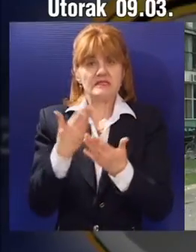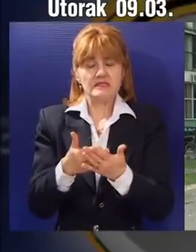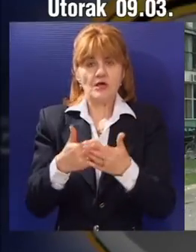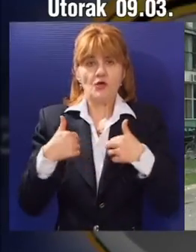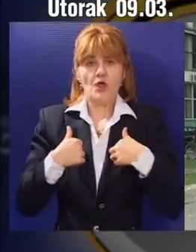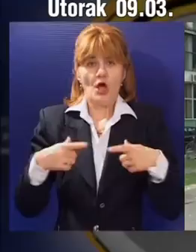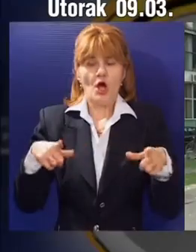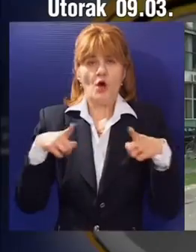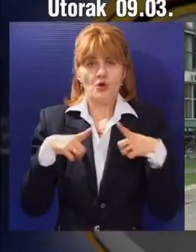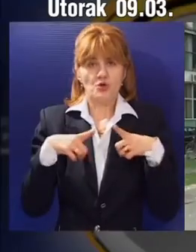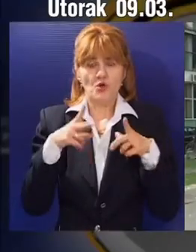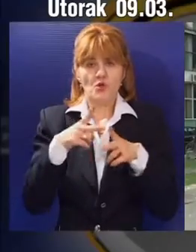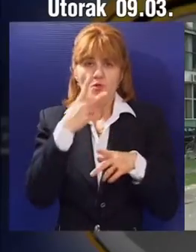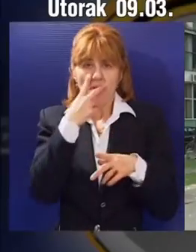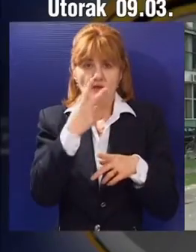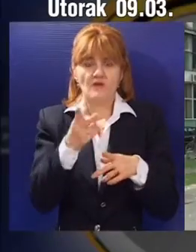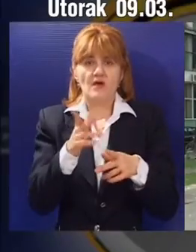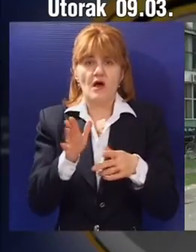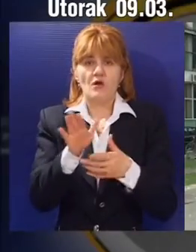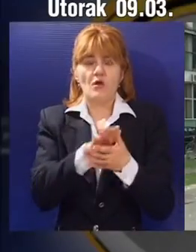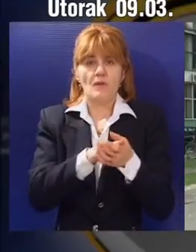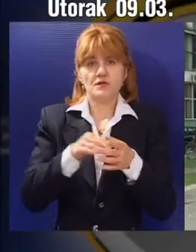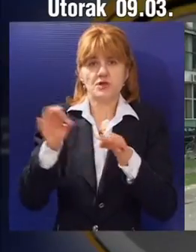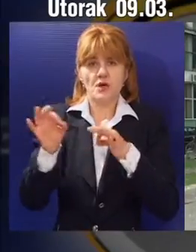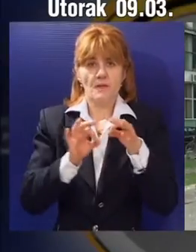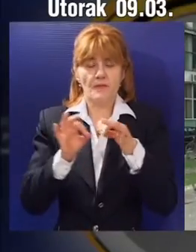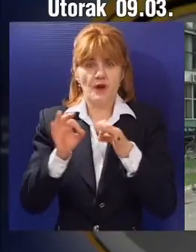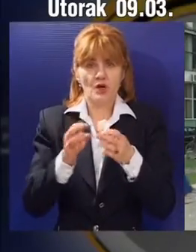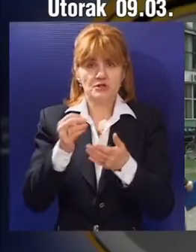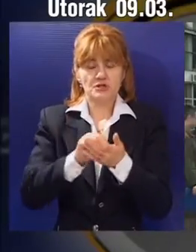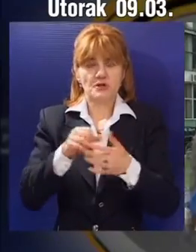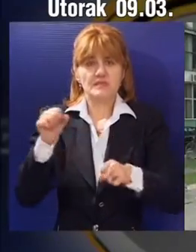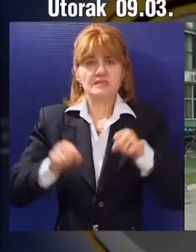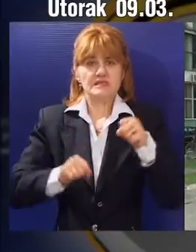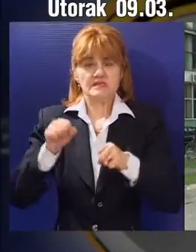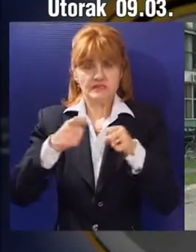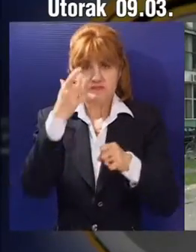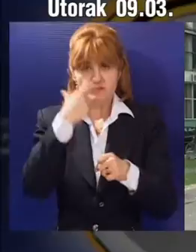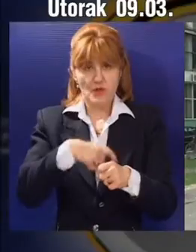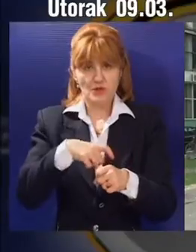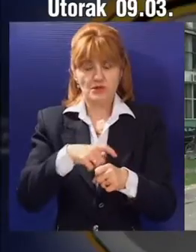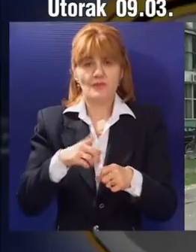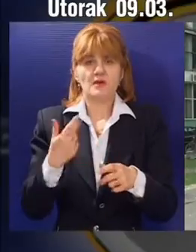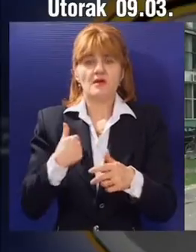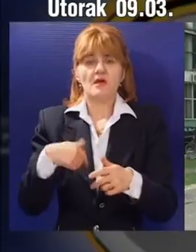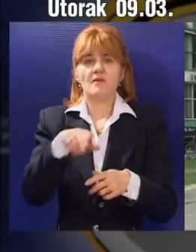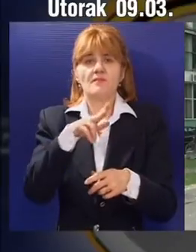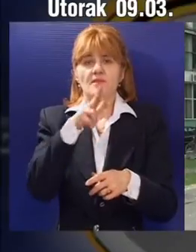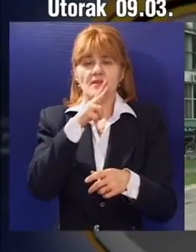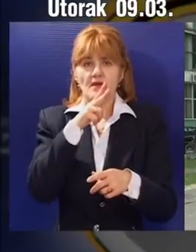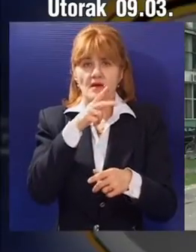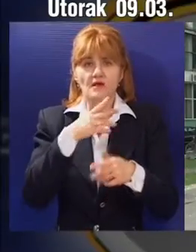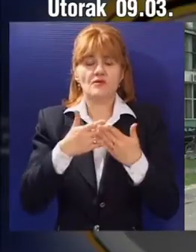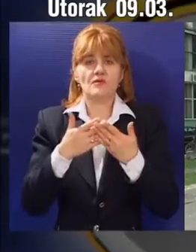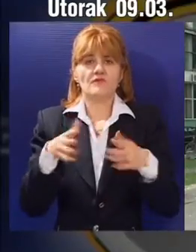polju očekujem u vidu uvođenja novog sistema procene preostale radne sposobnosti, od koga se očekuje da